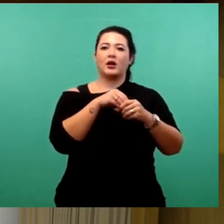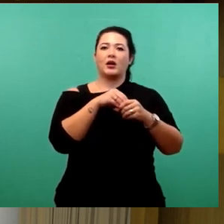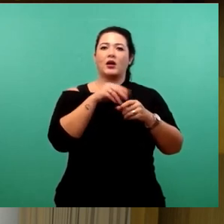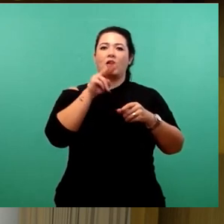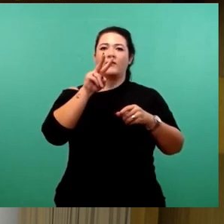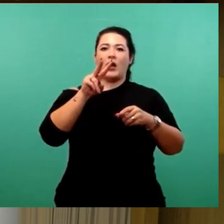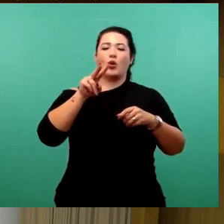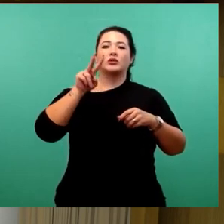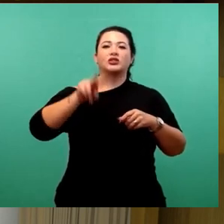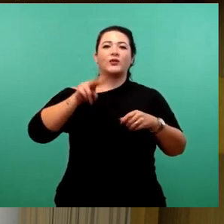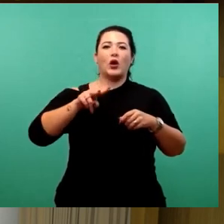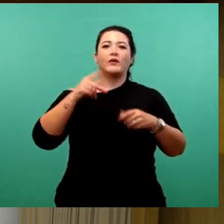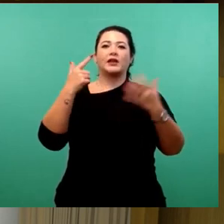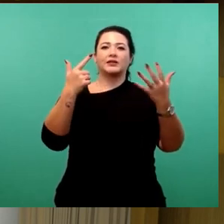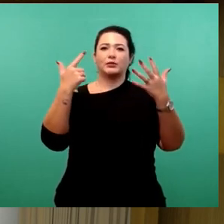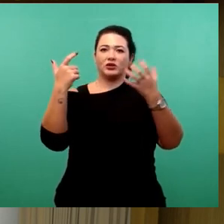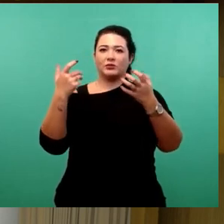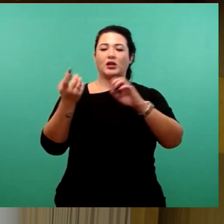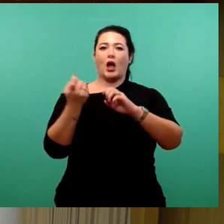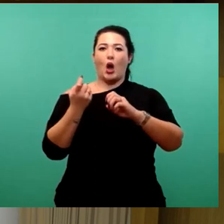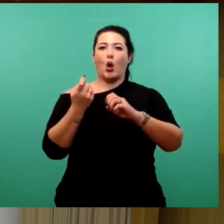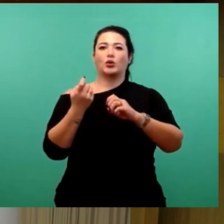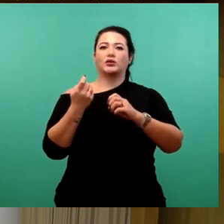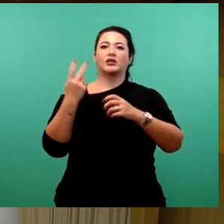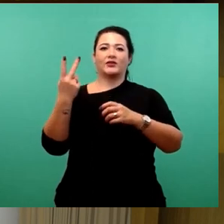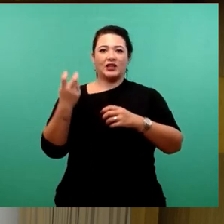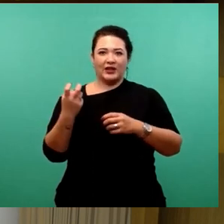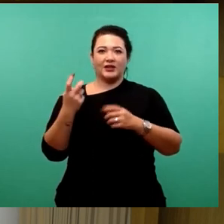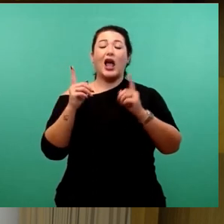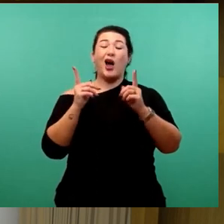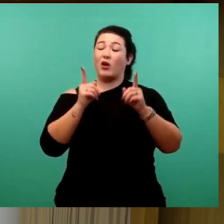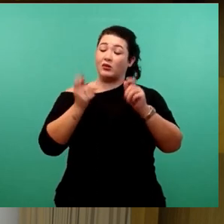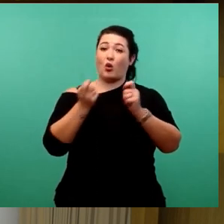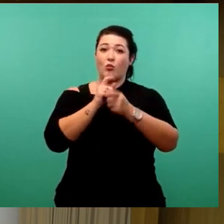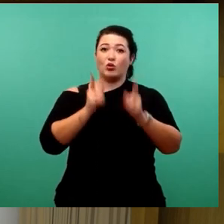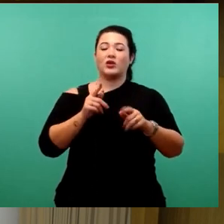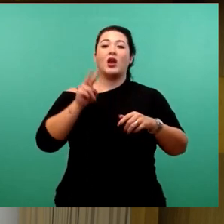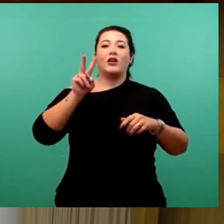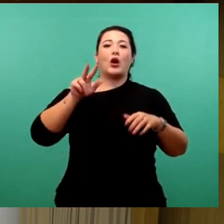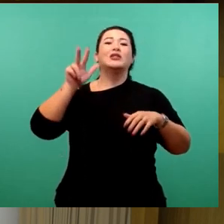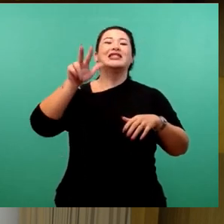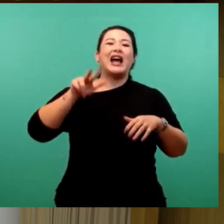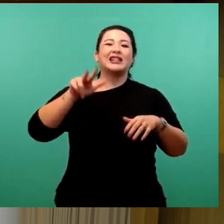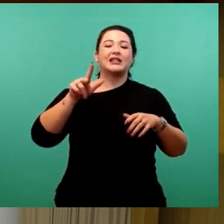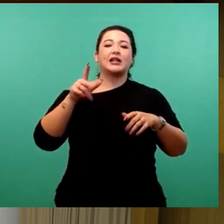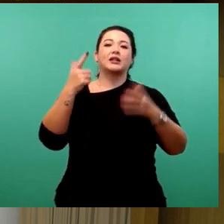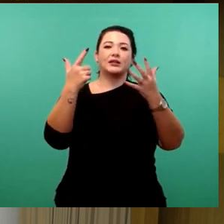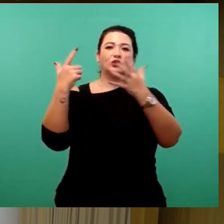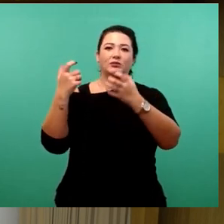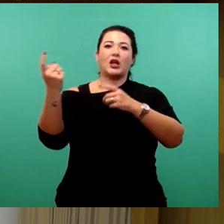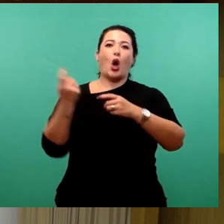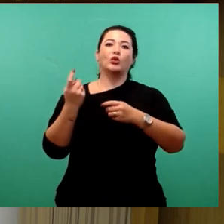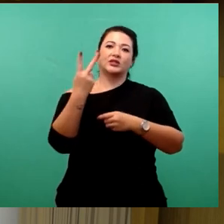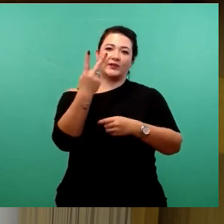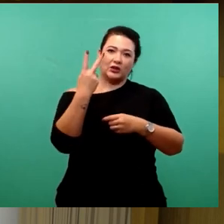V1277 aus 22 und richtig muss heißen V1377 aus 22. Da ist eine falsche